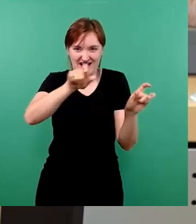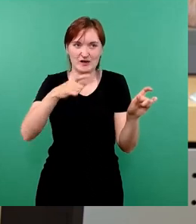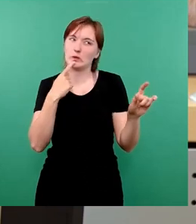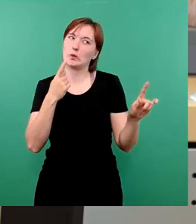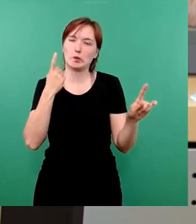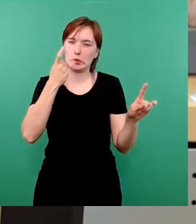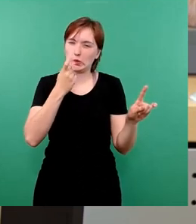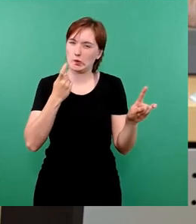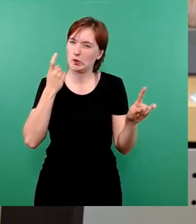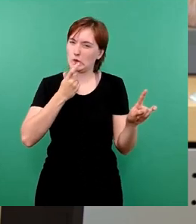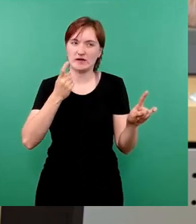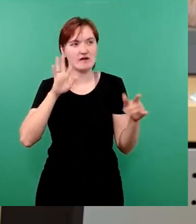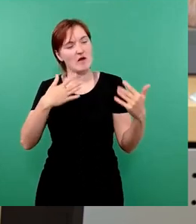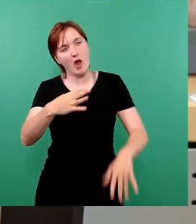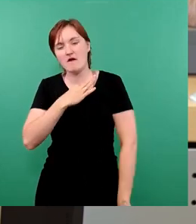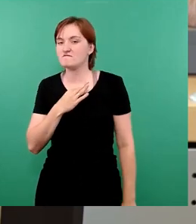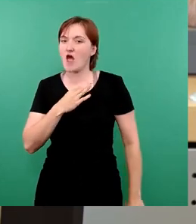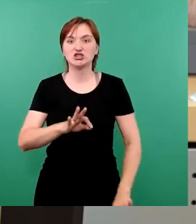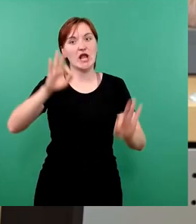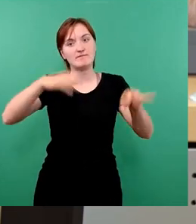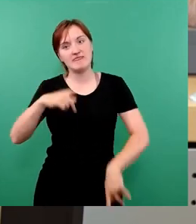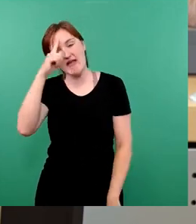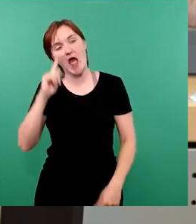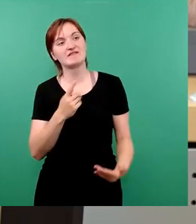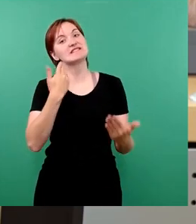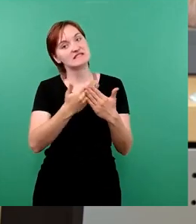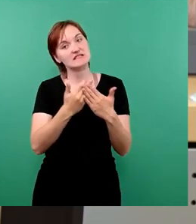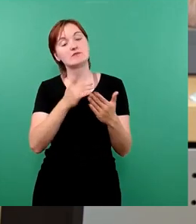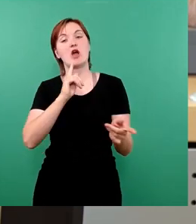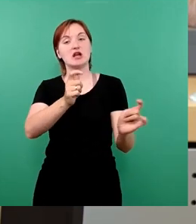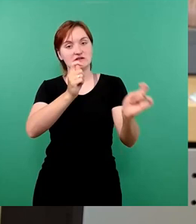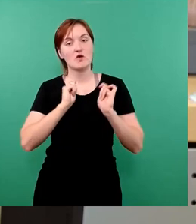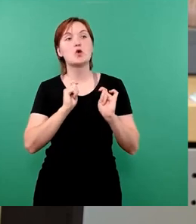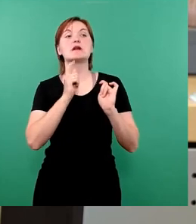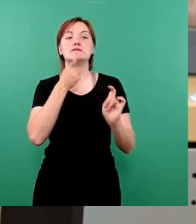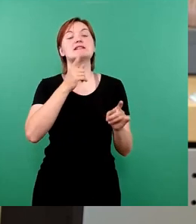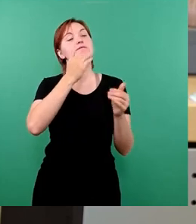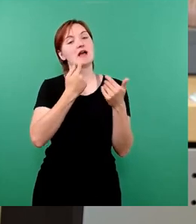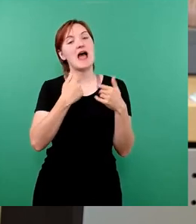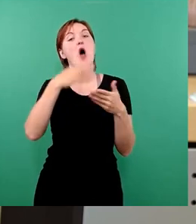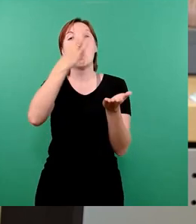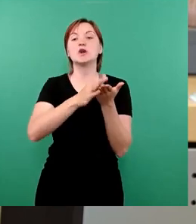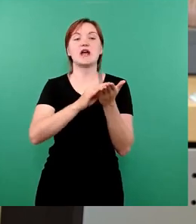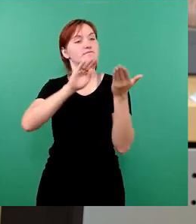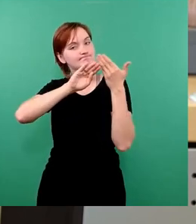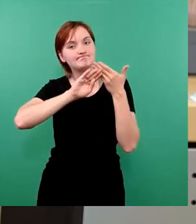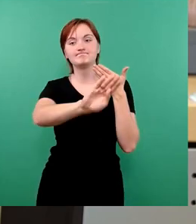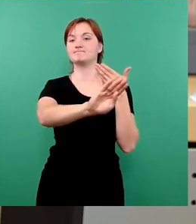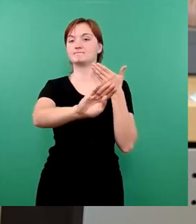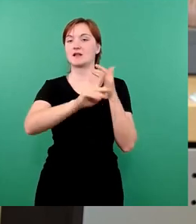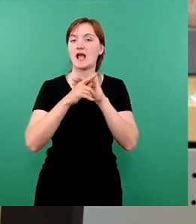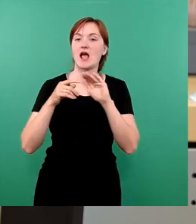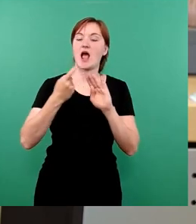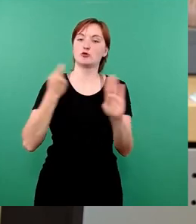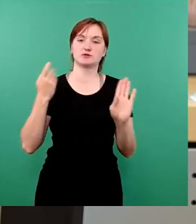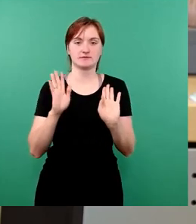Jahren richtig auf den Geist. Und deswegen finde ich den Vorschlag richtig, die Ortschaften hier ausdrücklich nicht mit einzubeziehen. Und